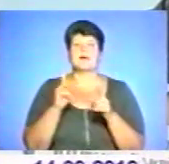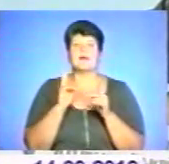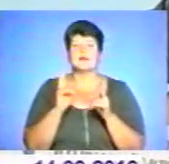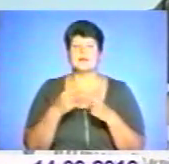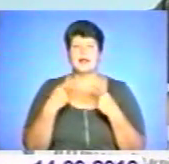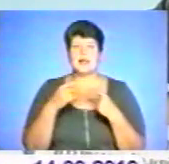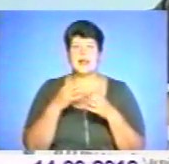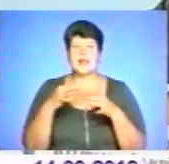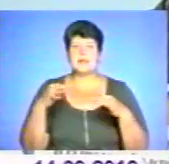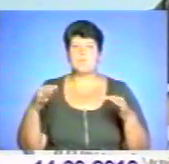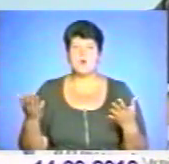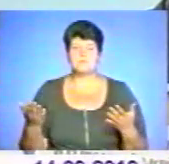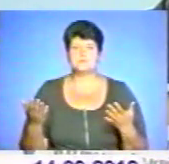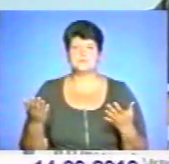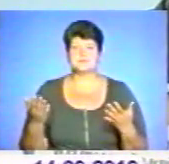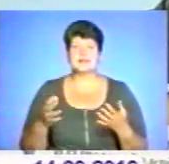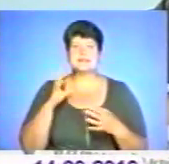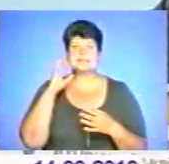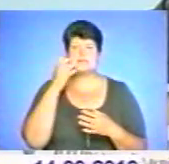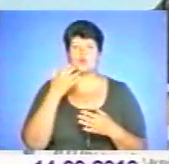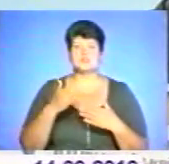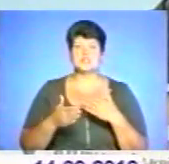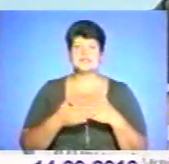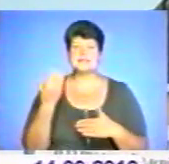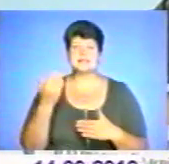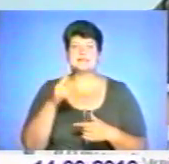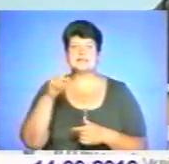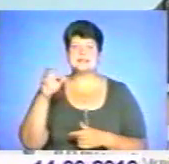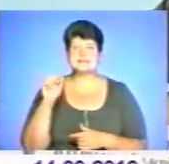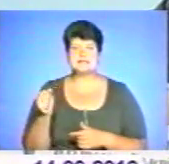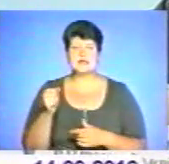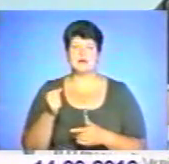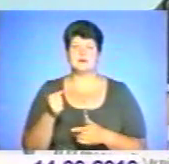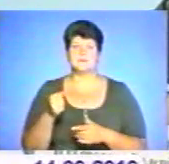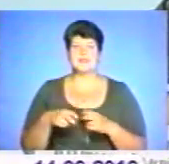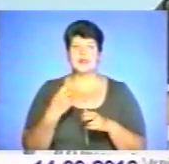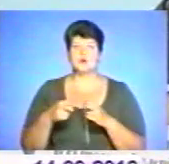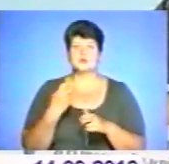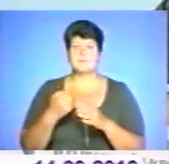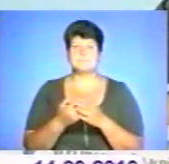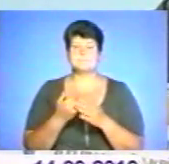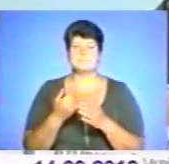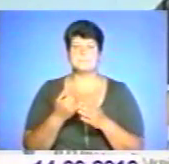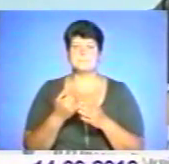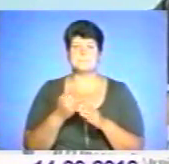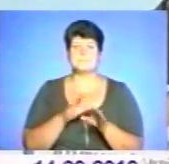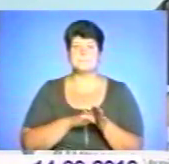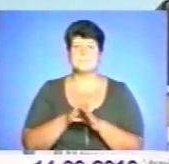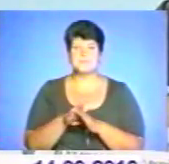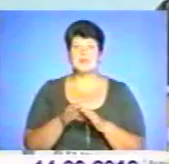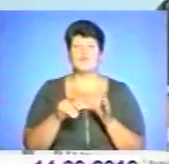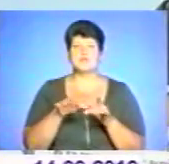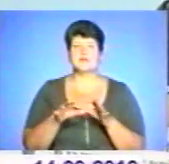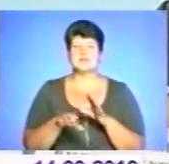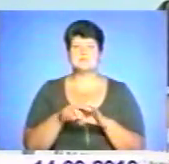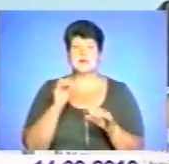серйозних санкцій за нарушення допущеного в ході збирательного